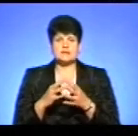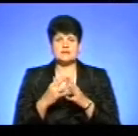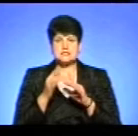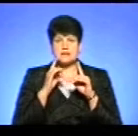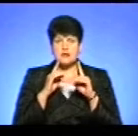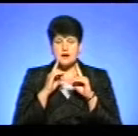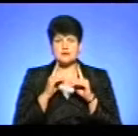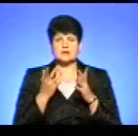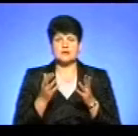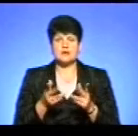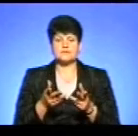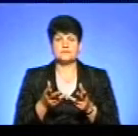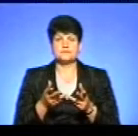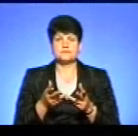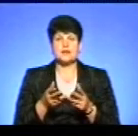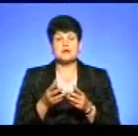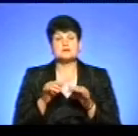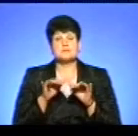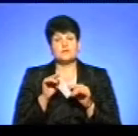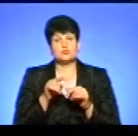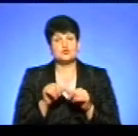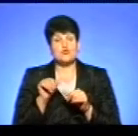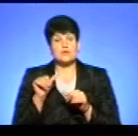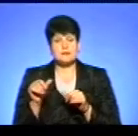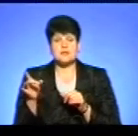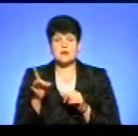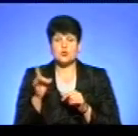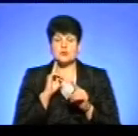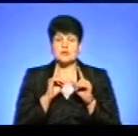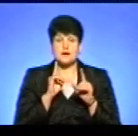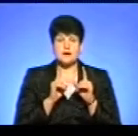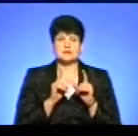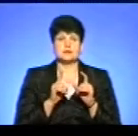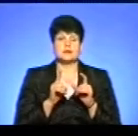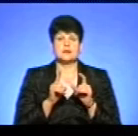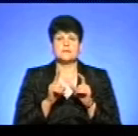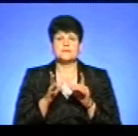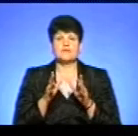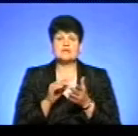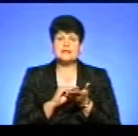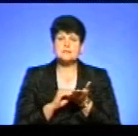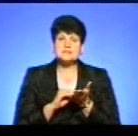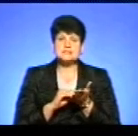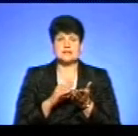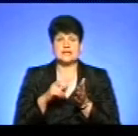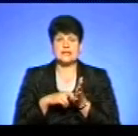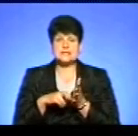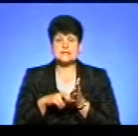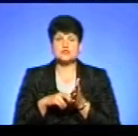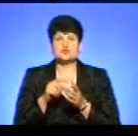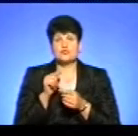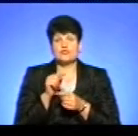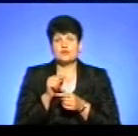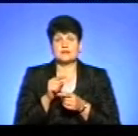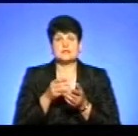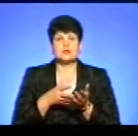не погодують? тим, що окремі районні ради і територіальні громади, вони прописали такі листи, що вони даної